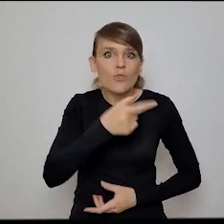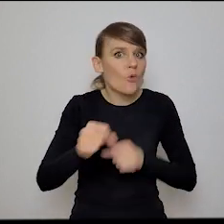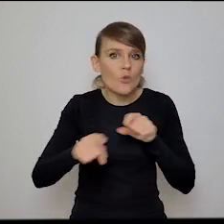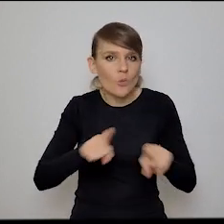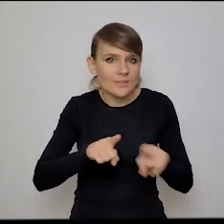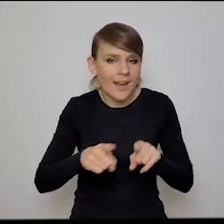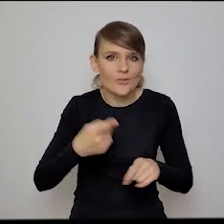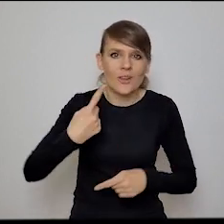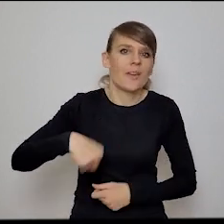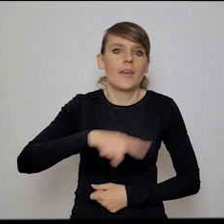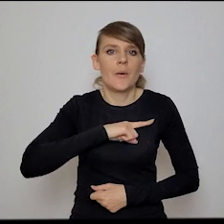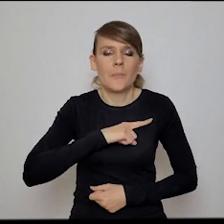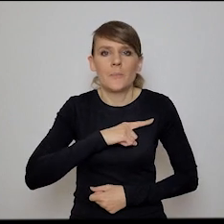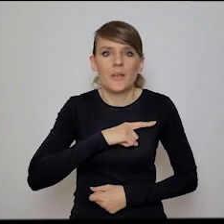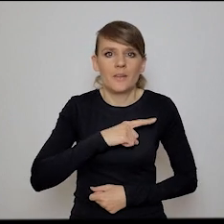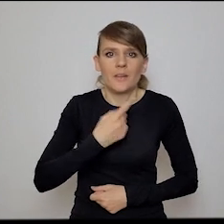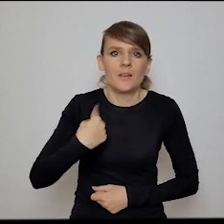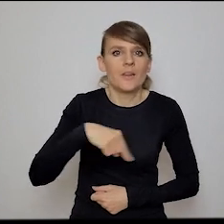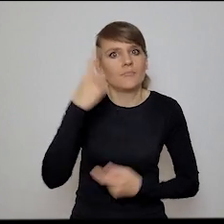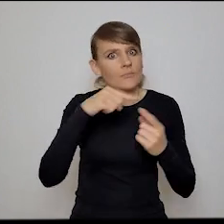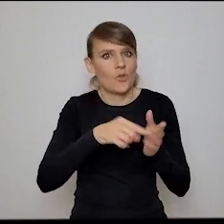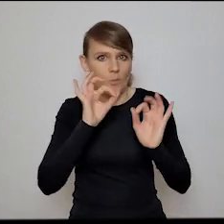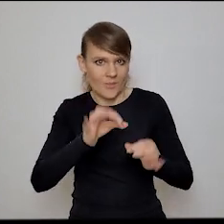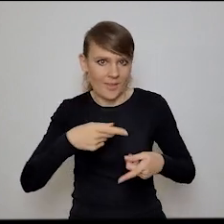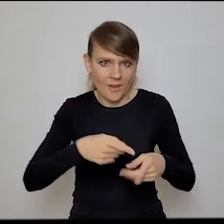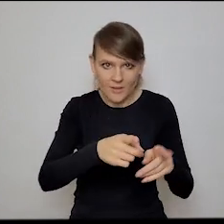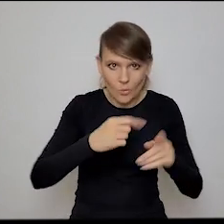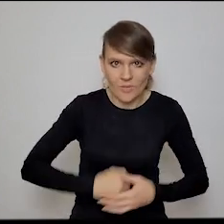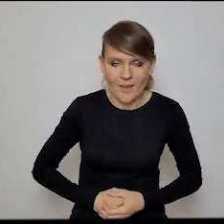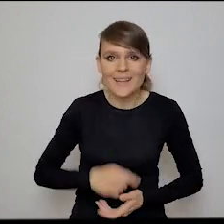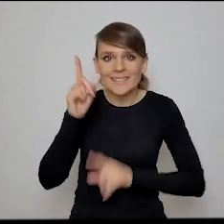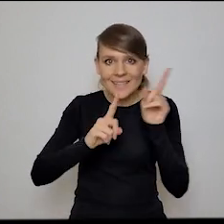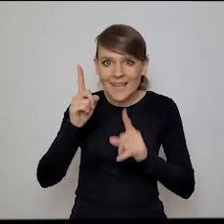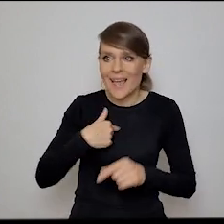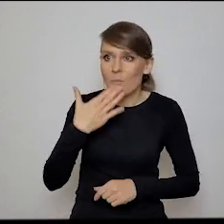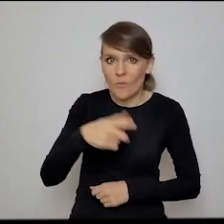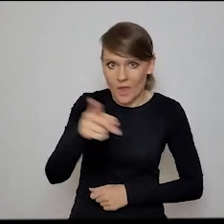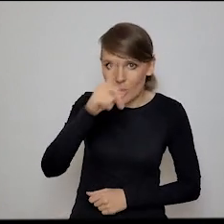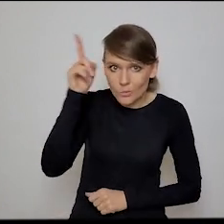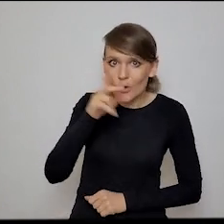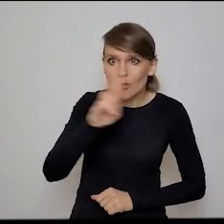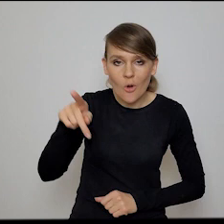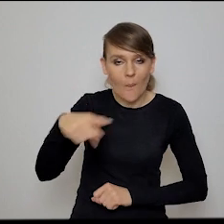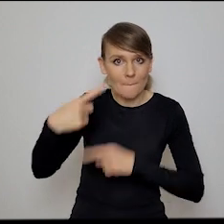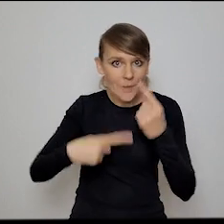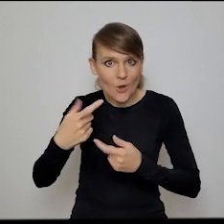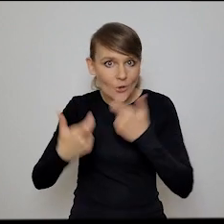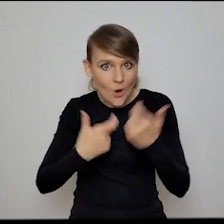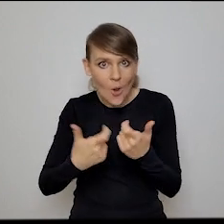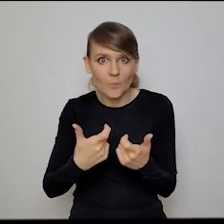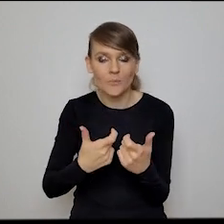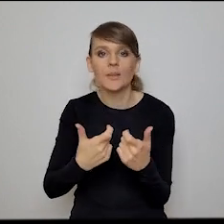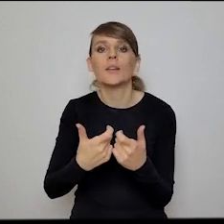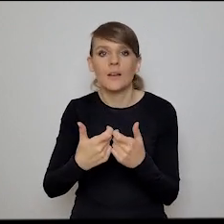znaczy, że dla nas to nie jest jakiś kierunek. Ja czasami, wiesz, mówię ludziom, którzy wchodzą w te procesy i już tak są blisko,